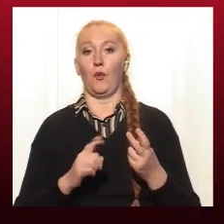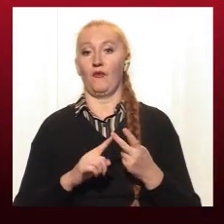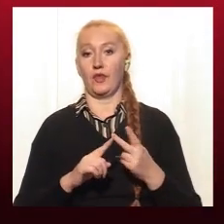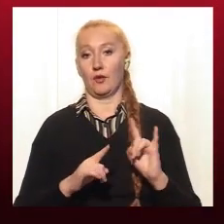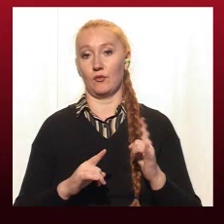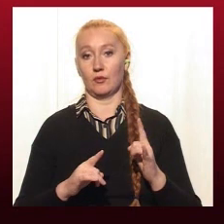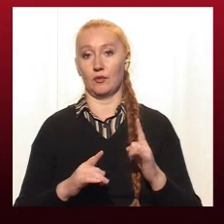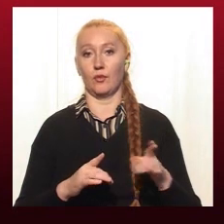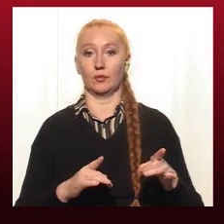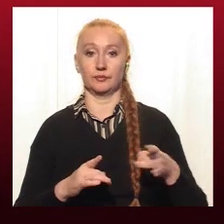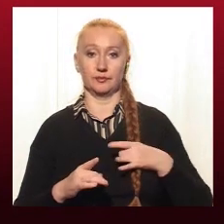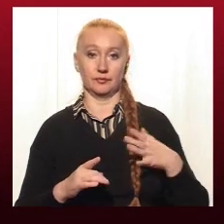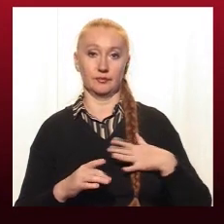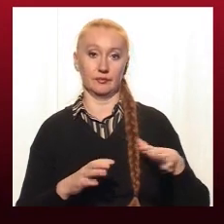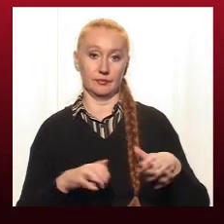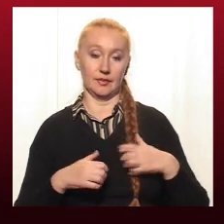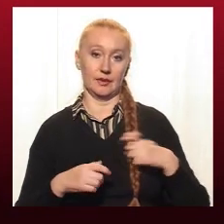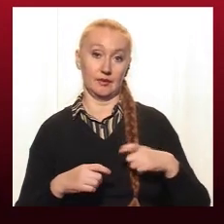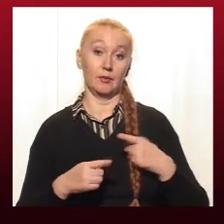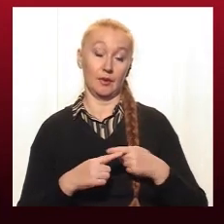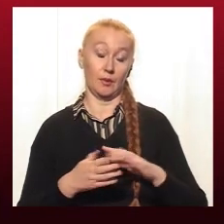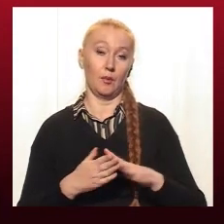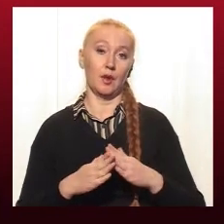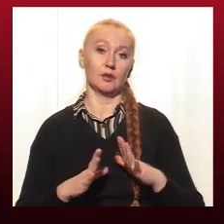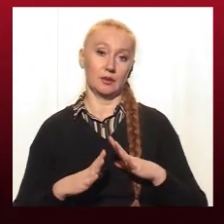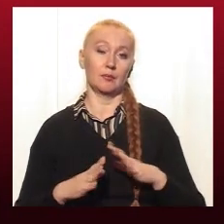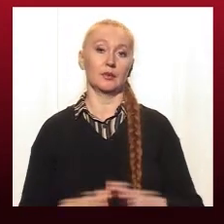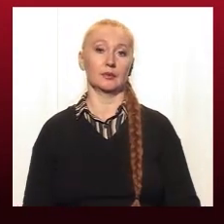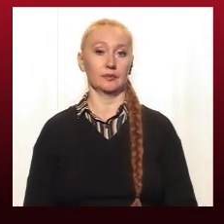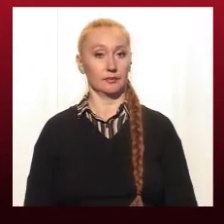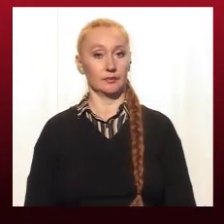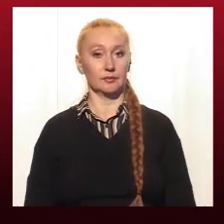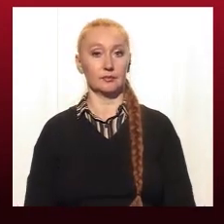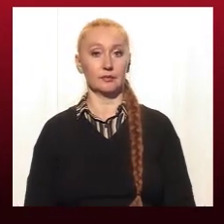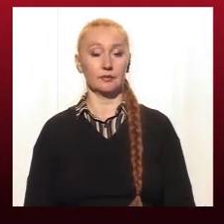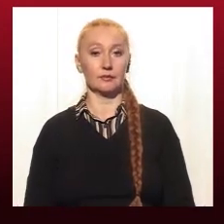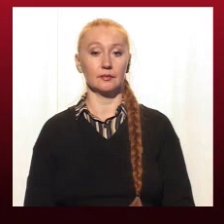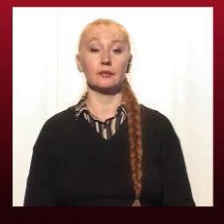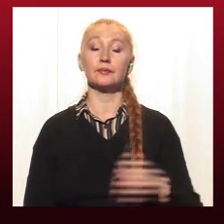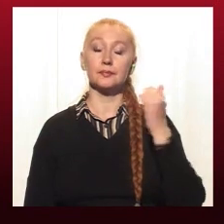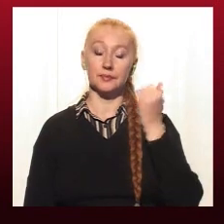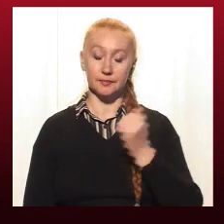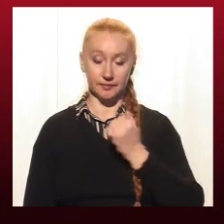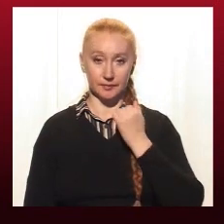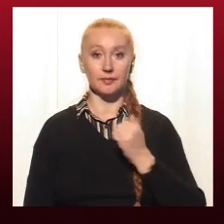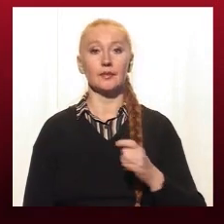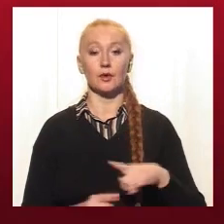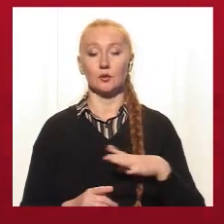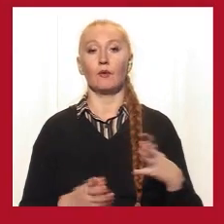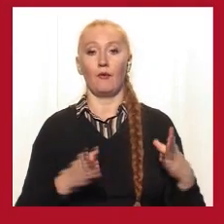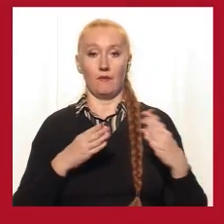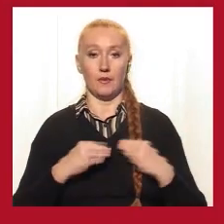усынавят. Ось була така ситуація. Дякую вам, пані Ларисо, що ви долучилися до